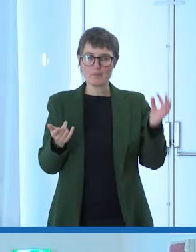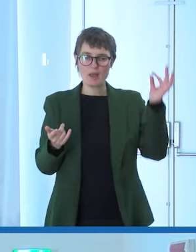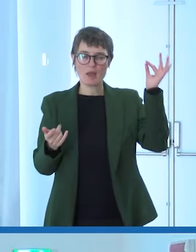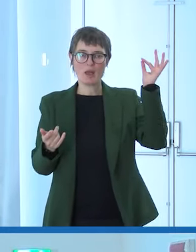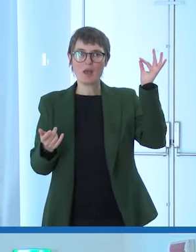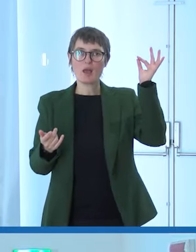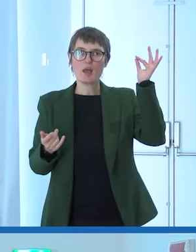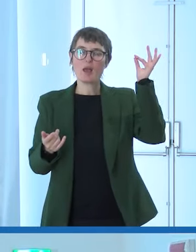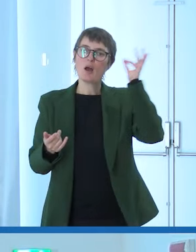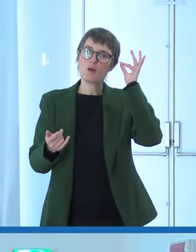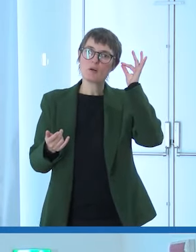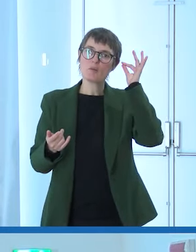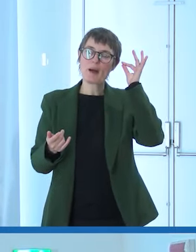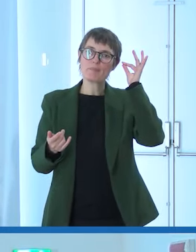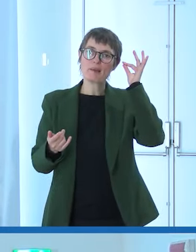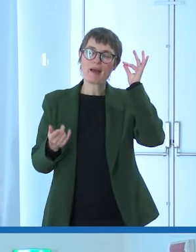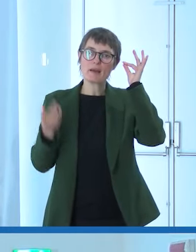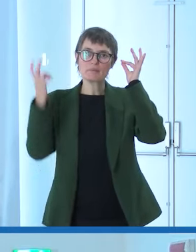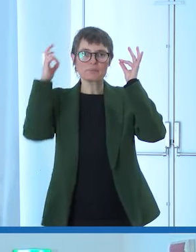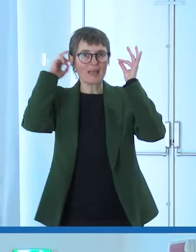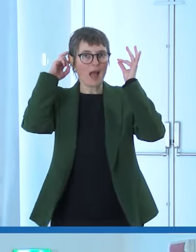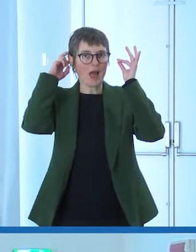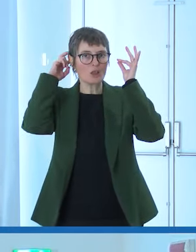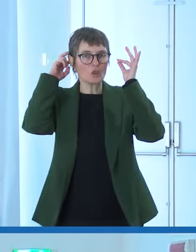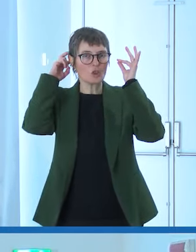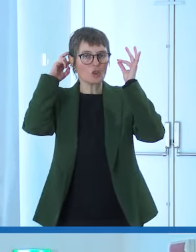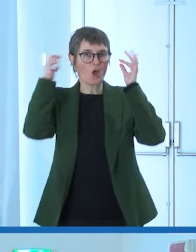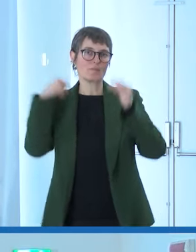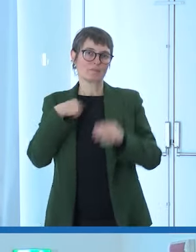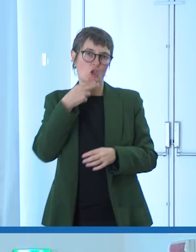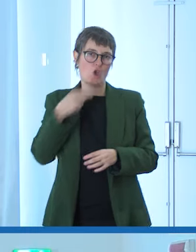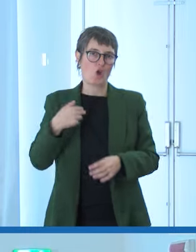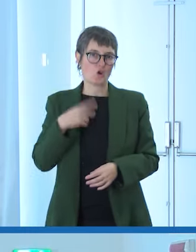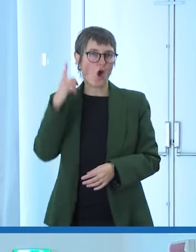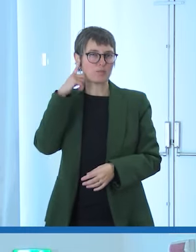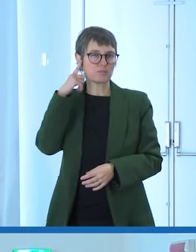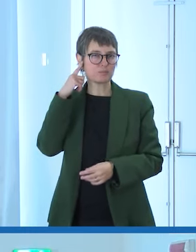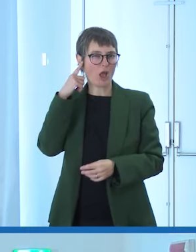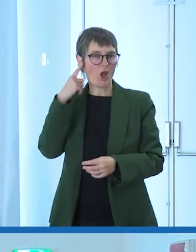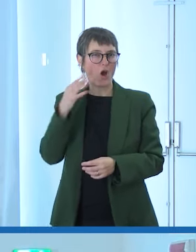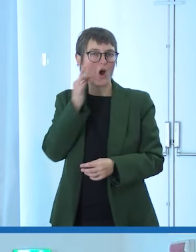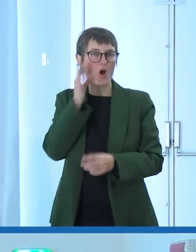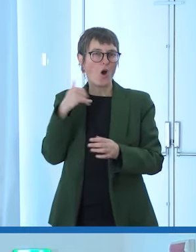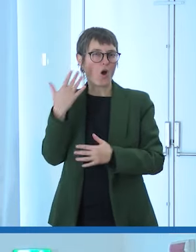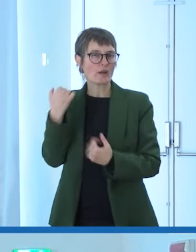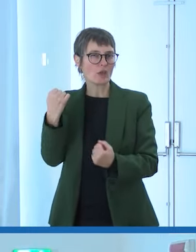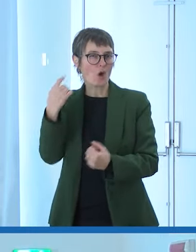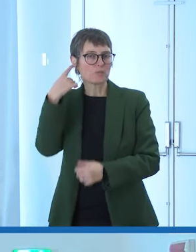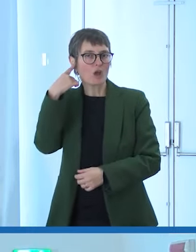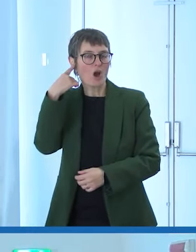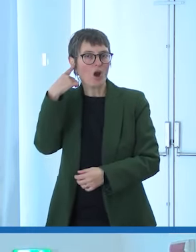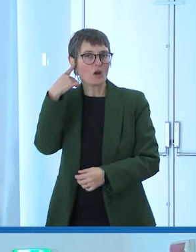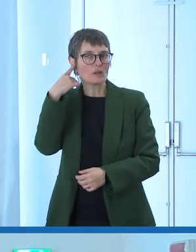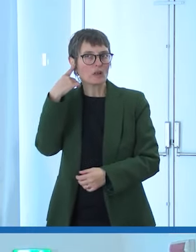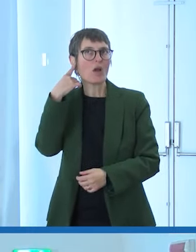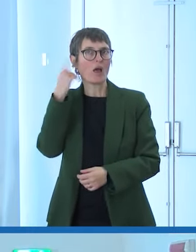chiamo io che è un bel nome non impianto cocleare è più performante nel parlato dell'apparecchio